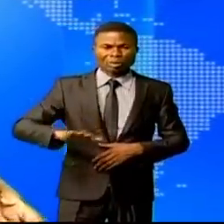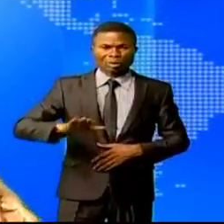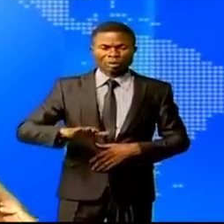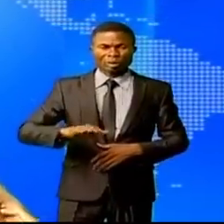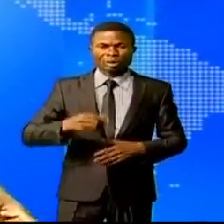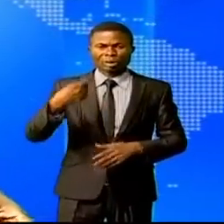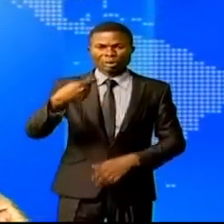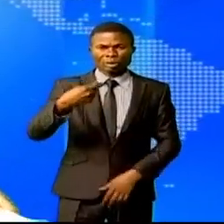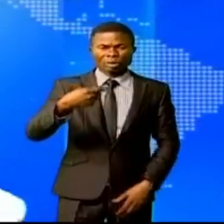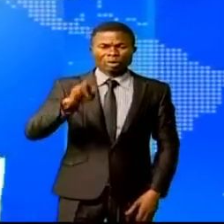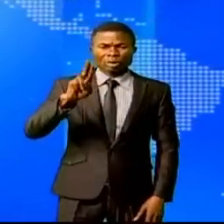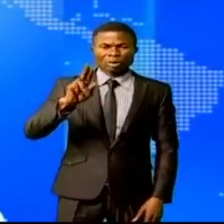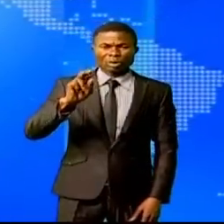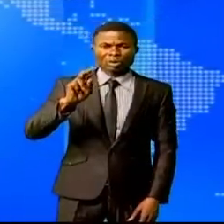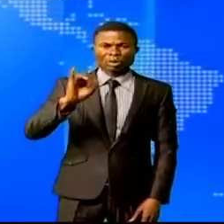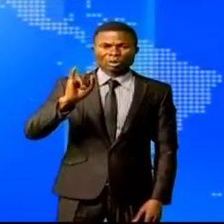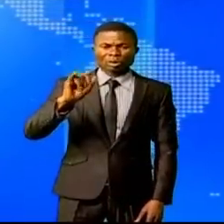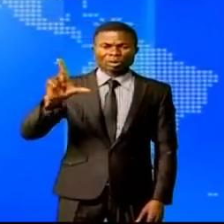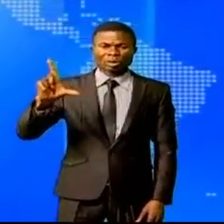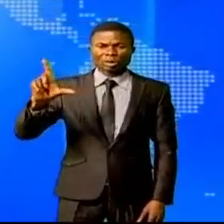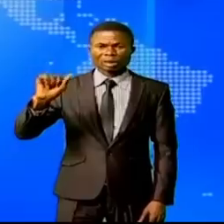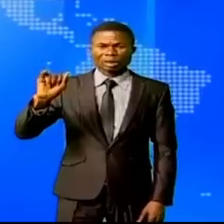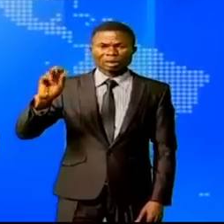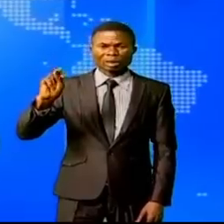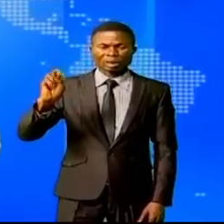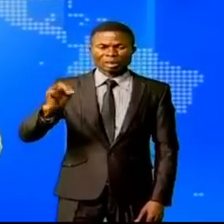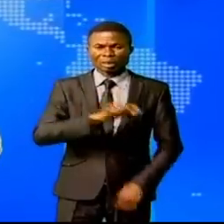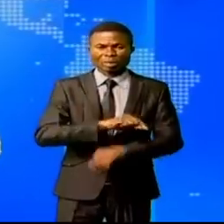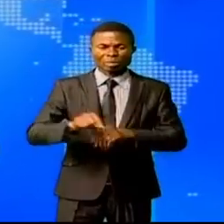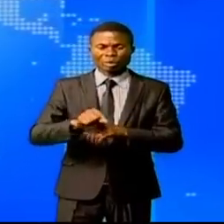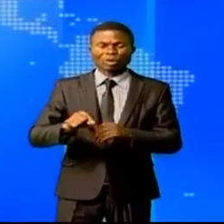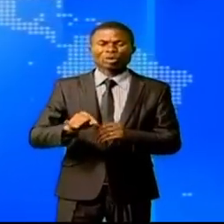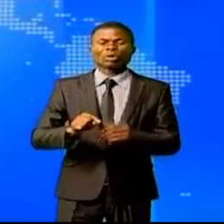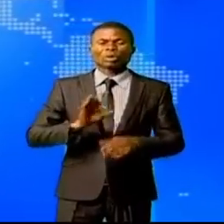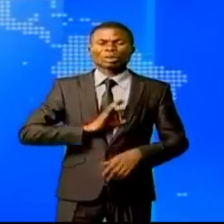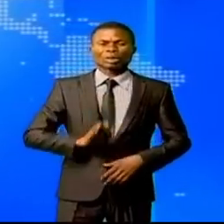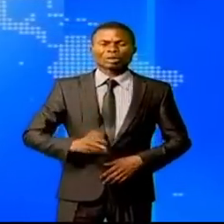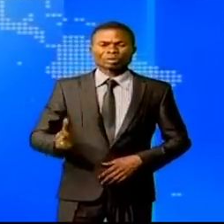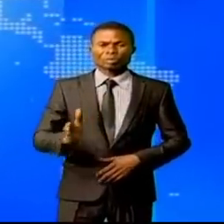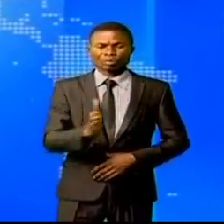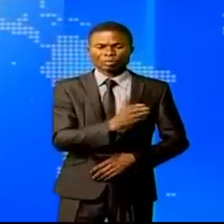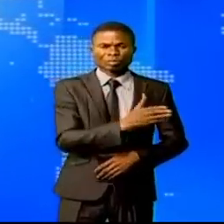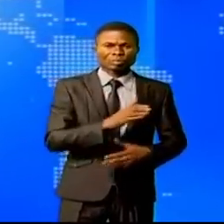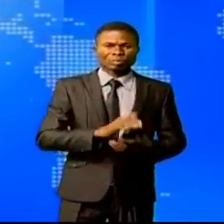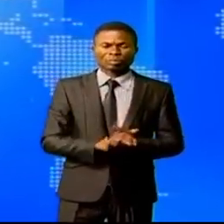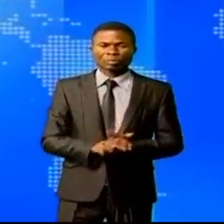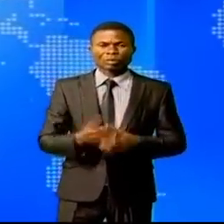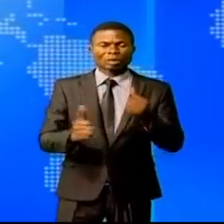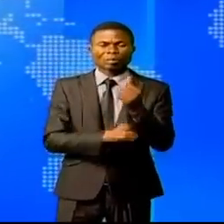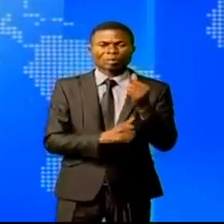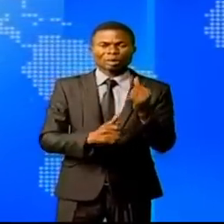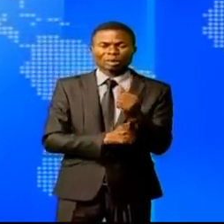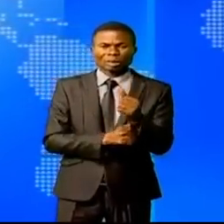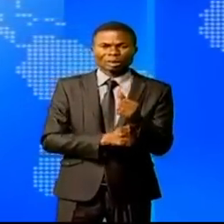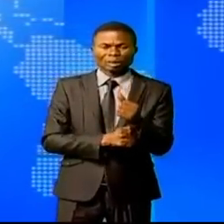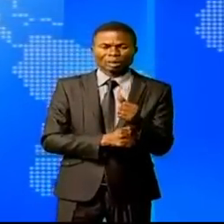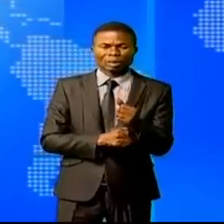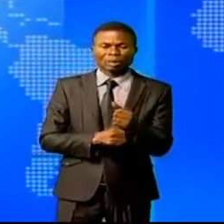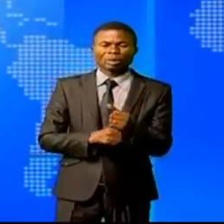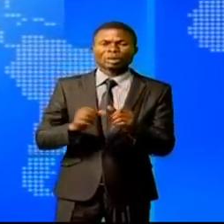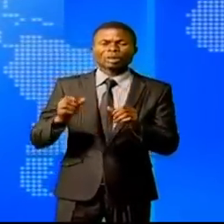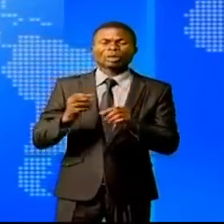Guylain Niembo, directeur de cabinet. Les personnes non encore couvertes par la sécurité